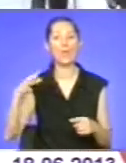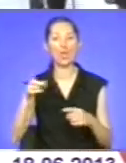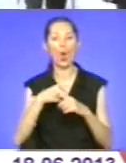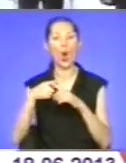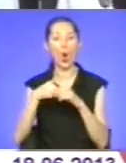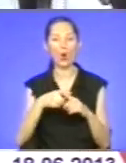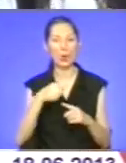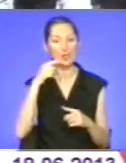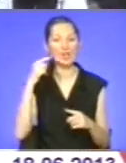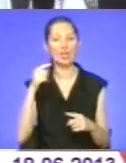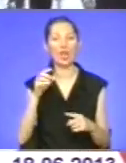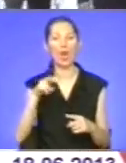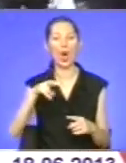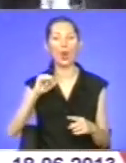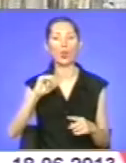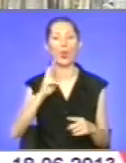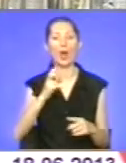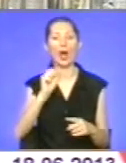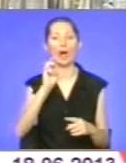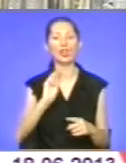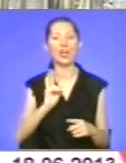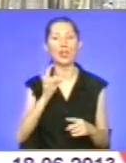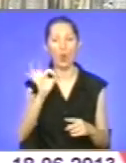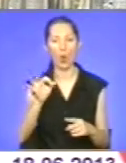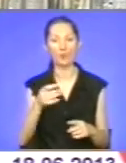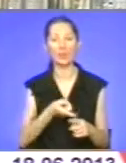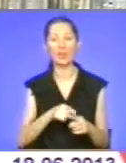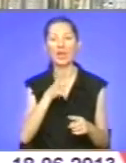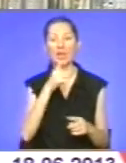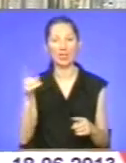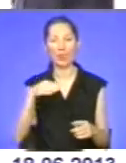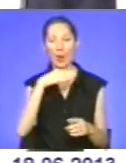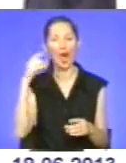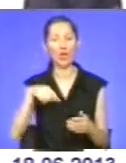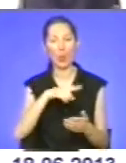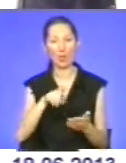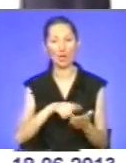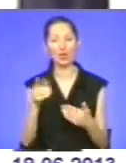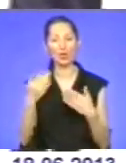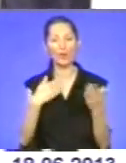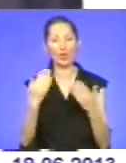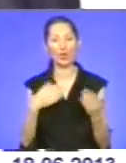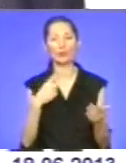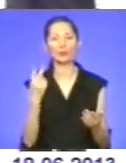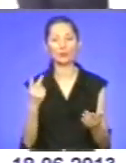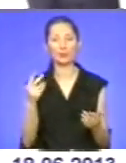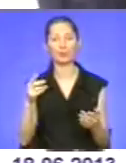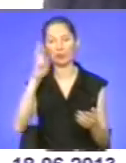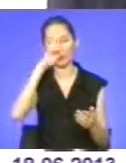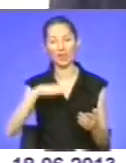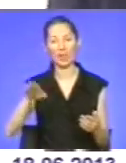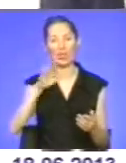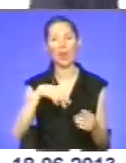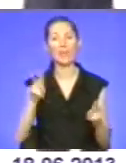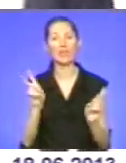багато питань щодо двосторонніх відносин обох країн, наголосив Лукашенко під час зустрічі з президентом України Віктором Януковичем. Протягом